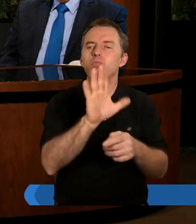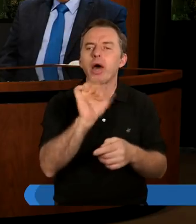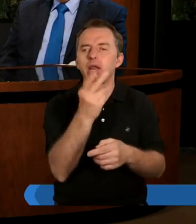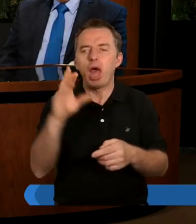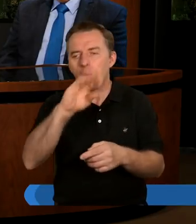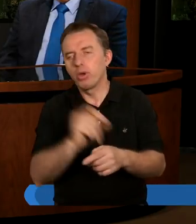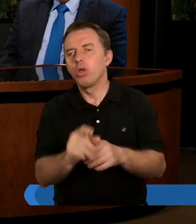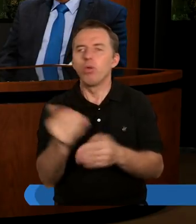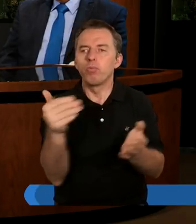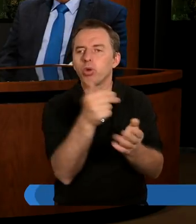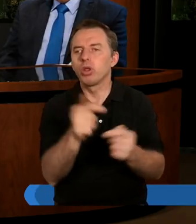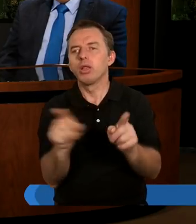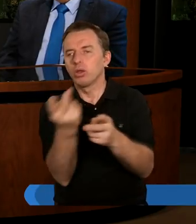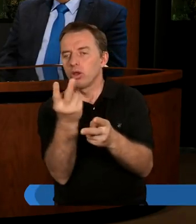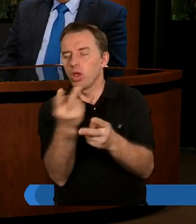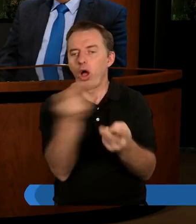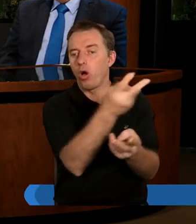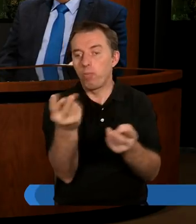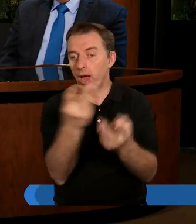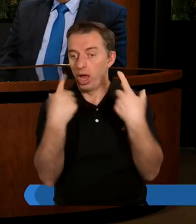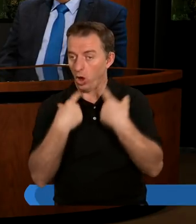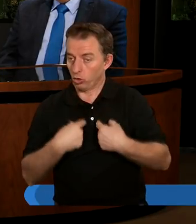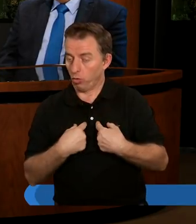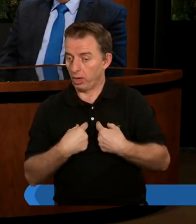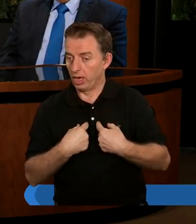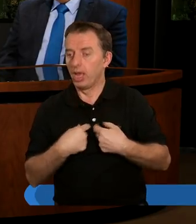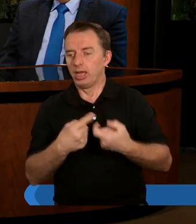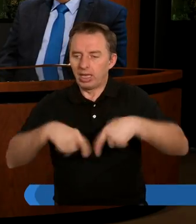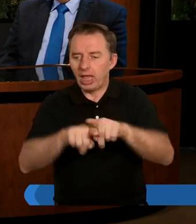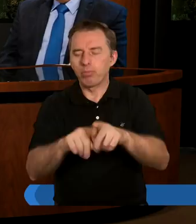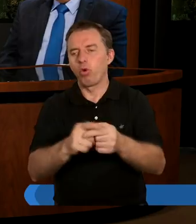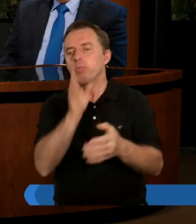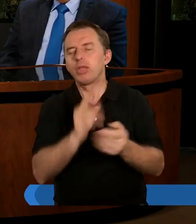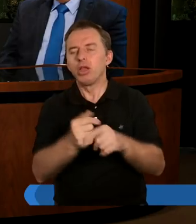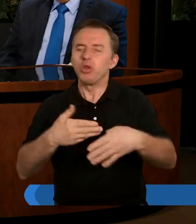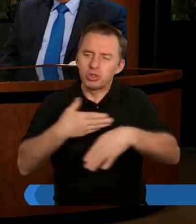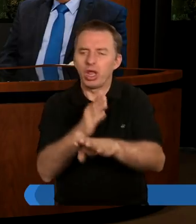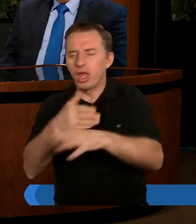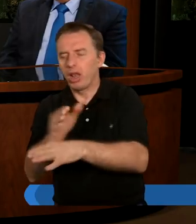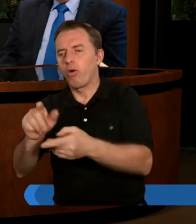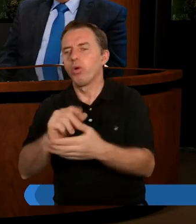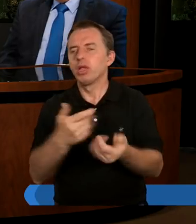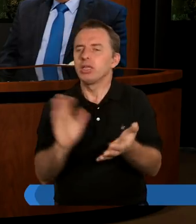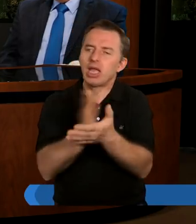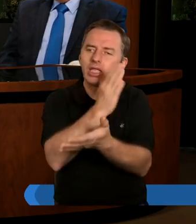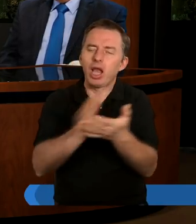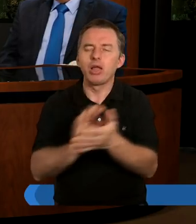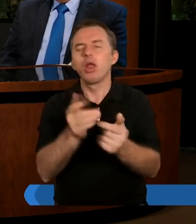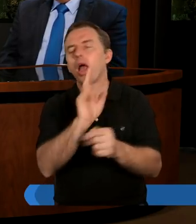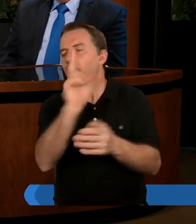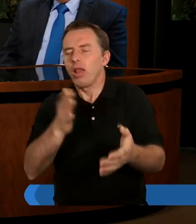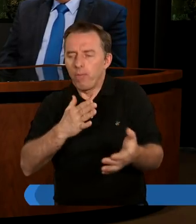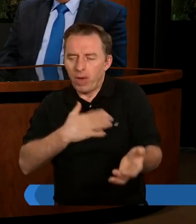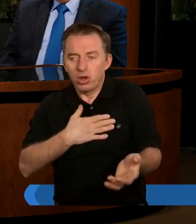Barnabę. Warto dodać, że powstają dwa zespoły misyjne. Oni się dzielą, działają niezależnie. To przynosi jeszcze lepsze efekty. To nie znaczy,